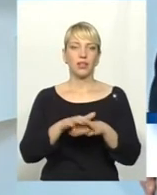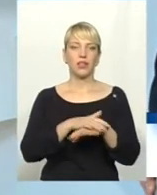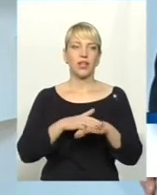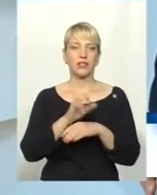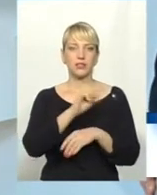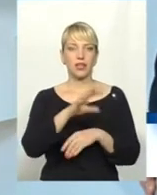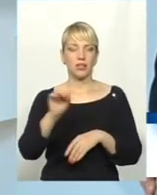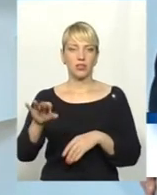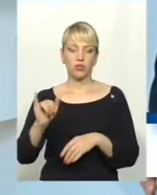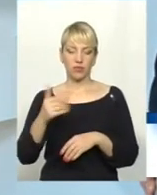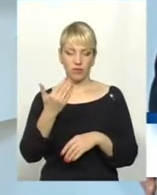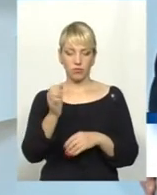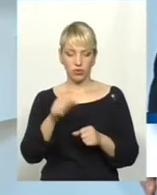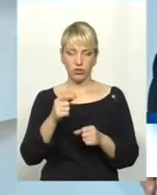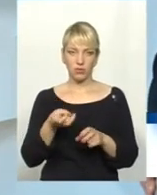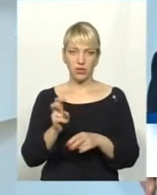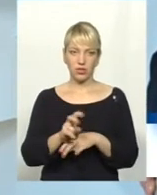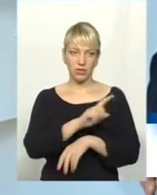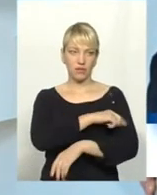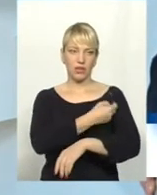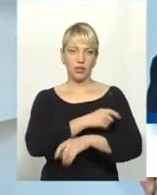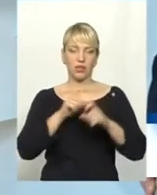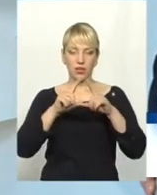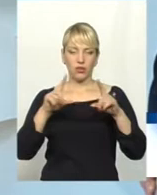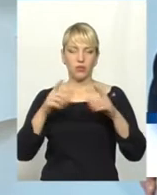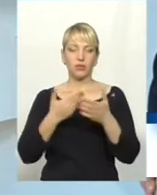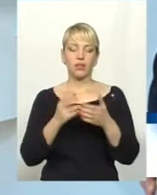І ви можете прийти в лікарню і зацікавитися, як лікують там.